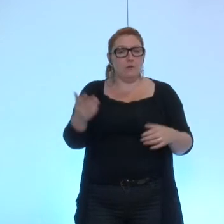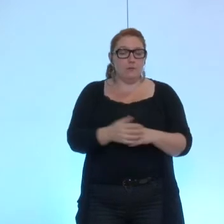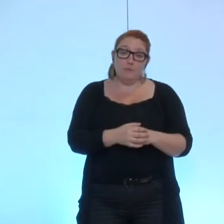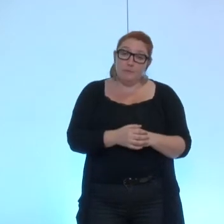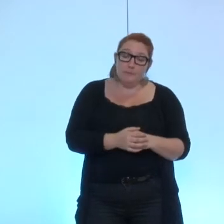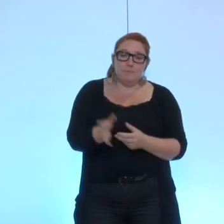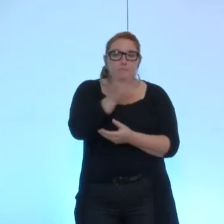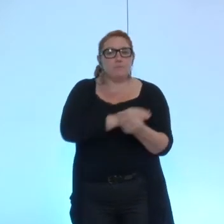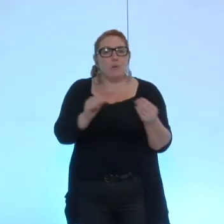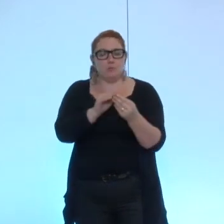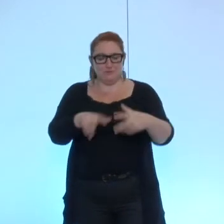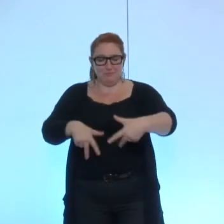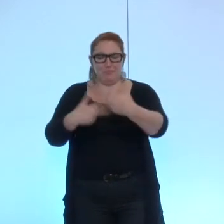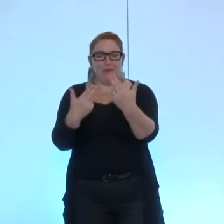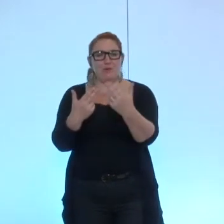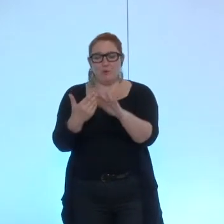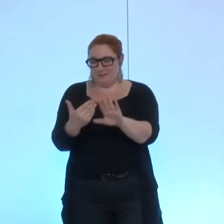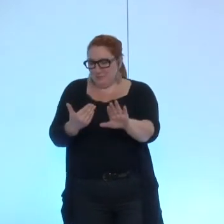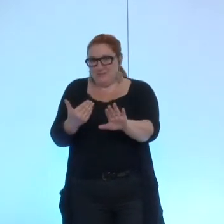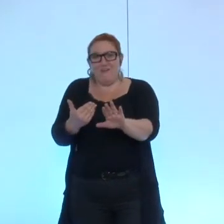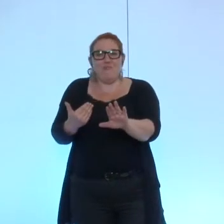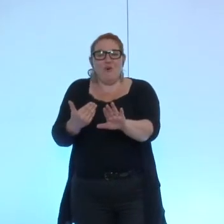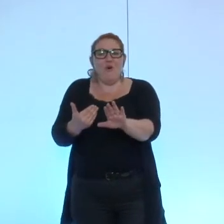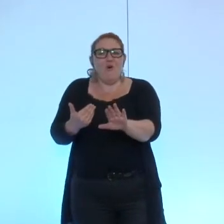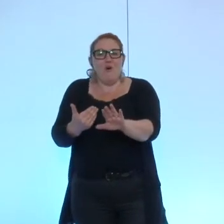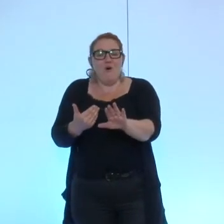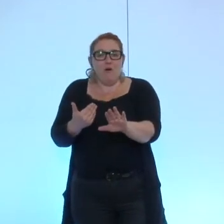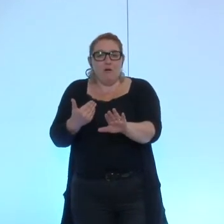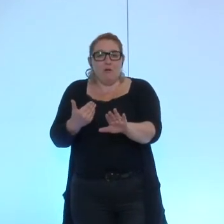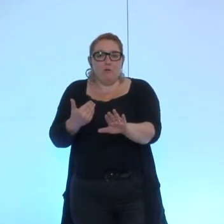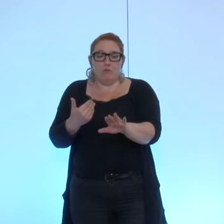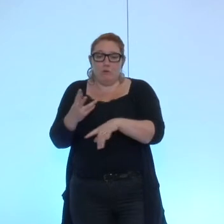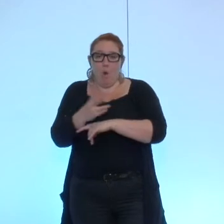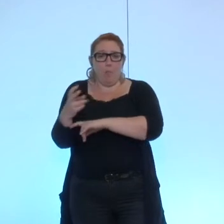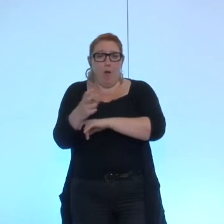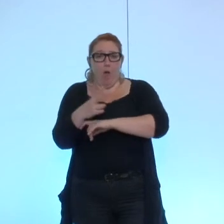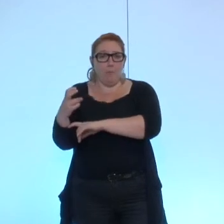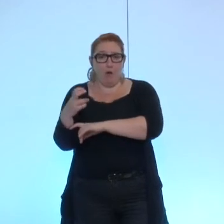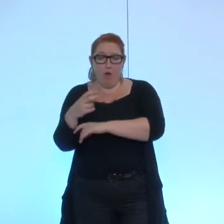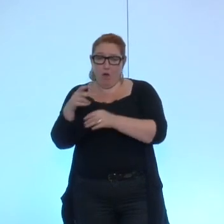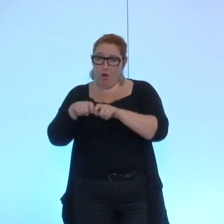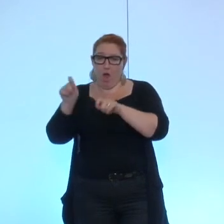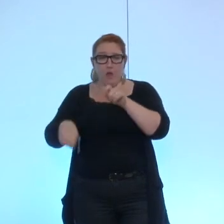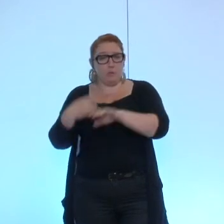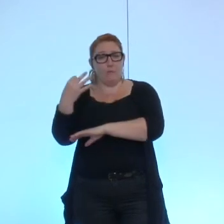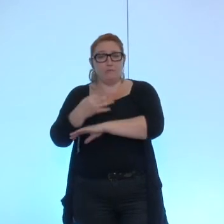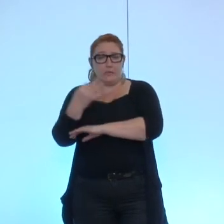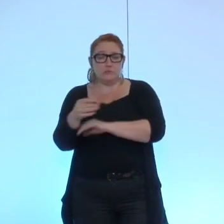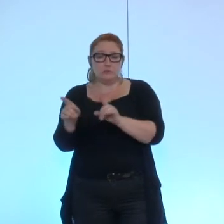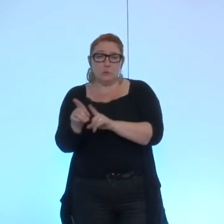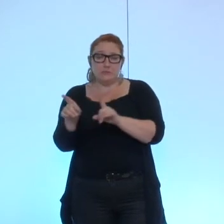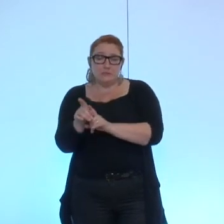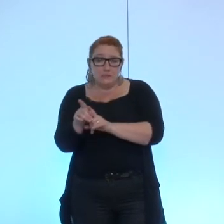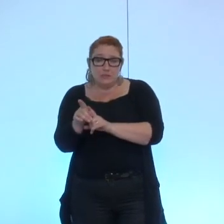dans la période qui avait juste précédé il avait été fait des emprunts à taux fixes également à des taux